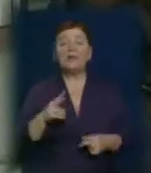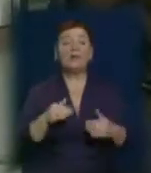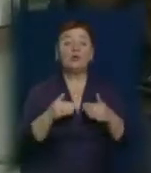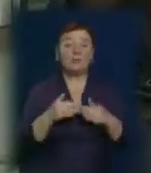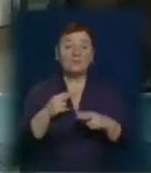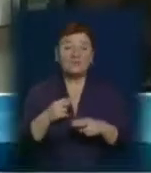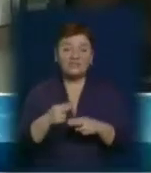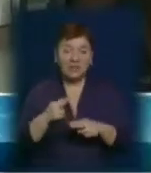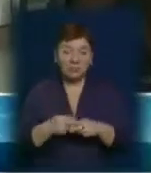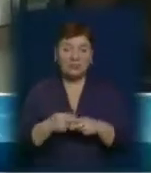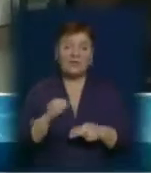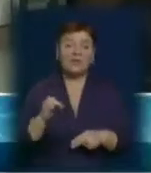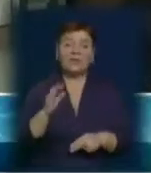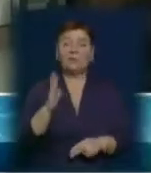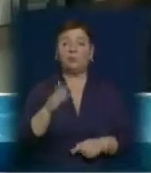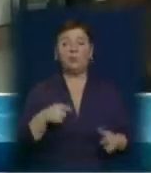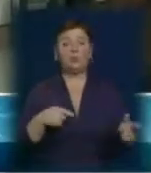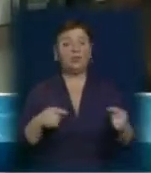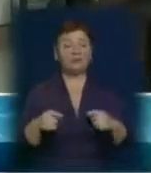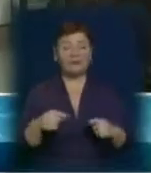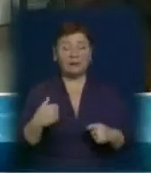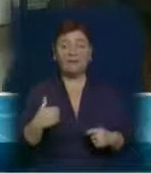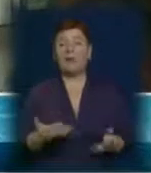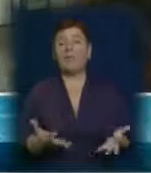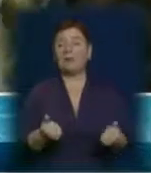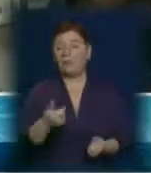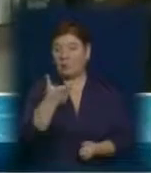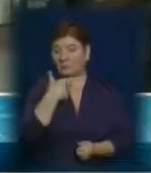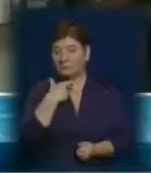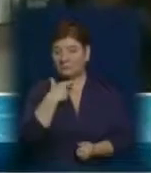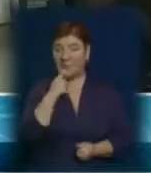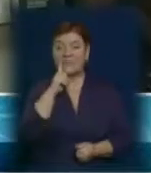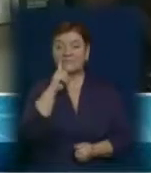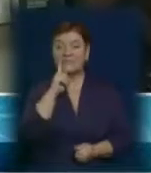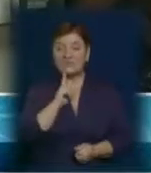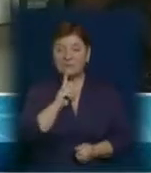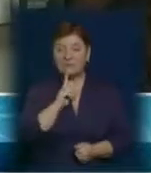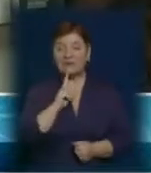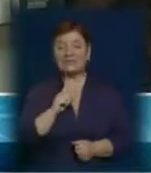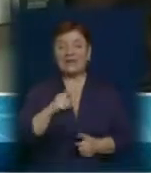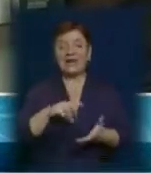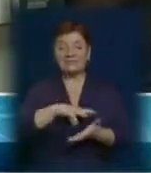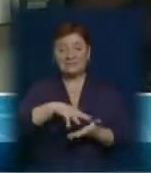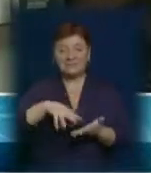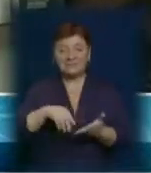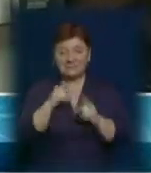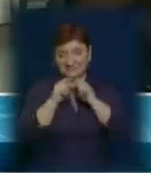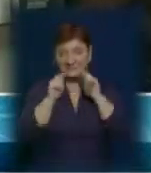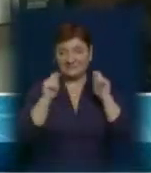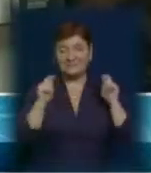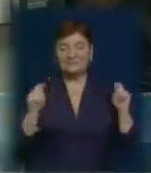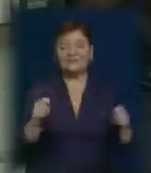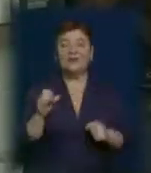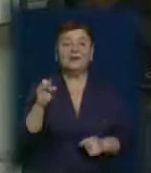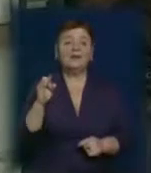заважають тіловикнути шкоди і будуть передавати. Ми беремо на себе відповідальність за смачний барний чай, за тістечка, за сувенірну продукцію волонтерського руху